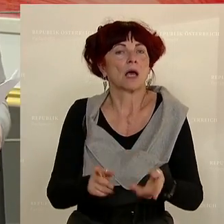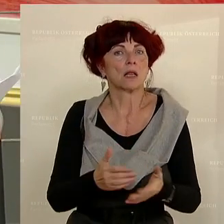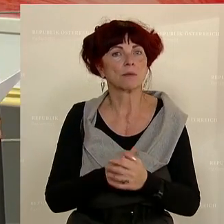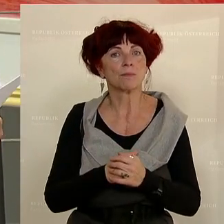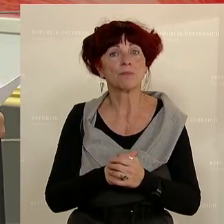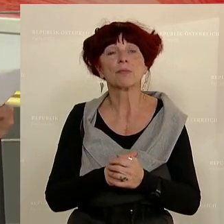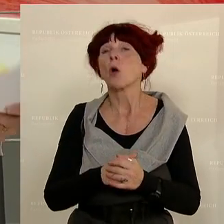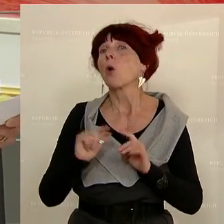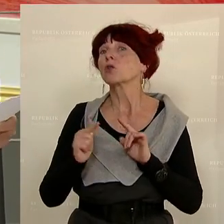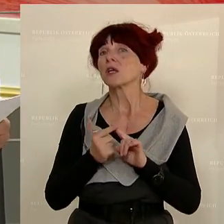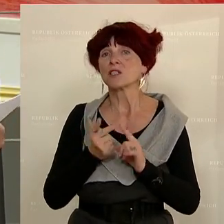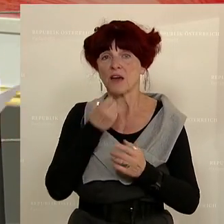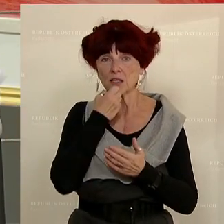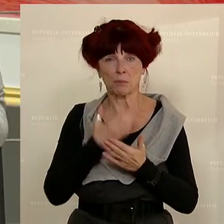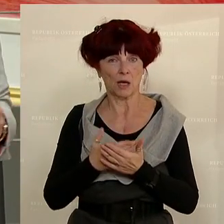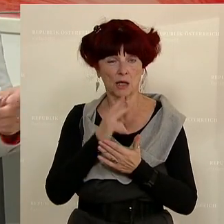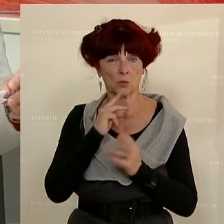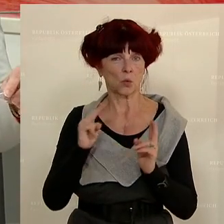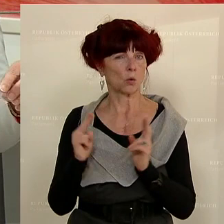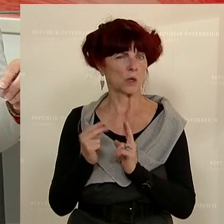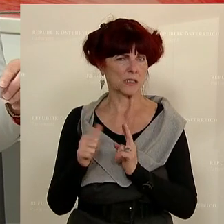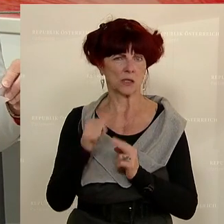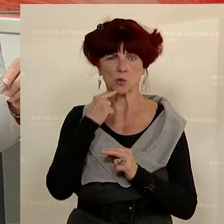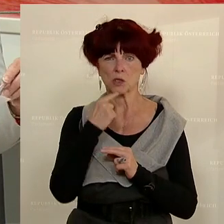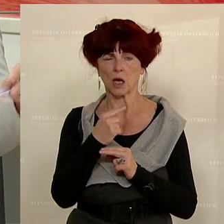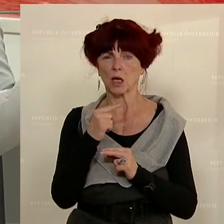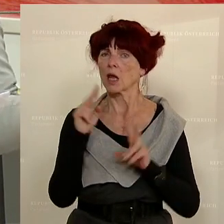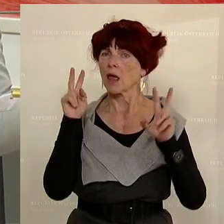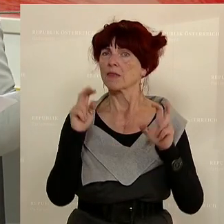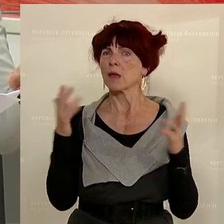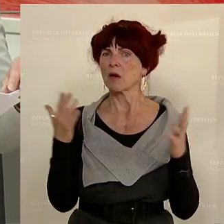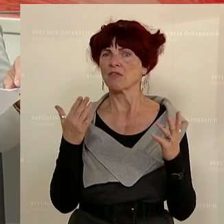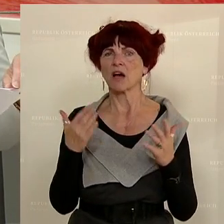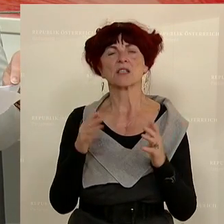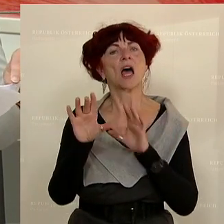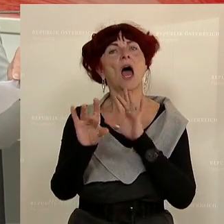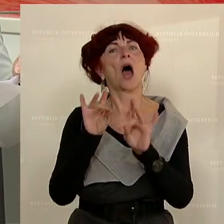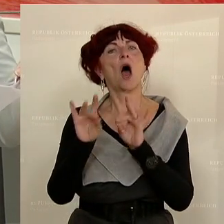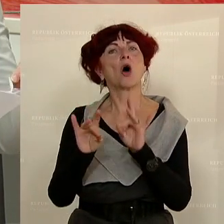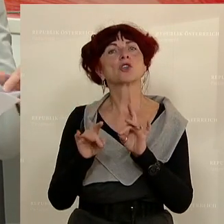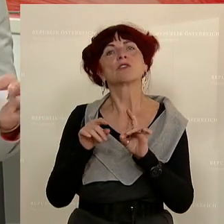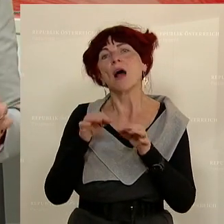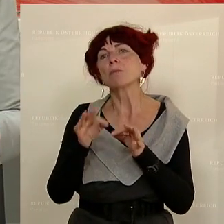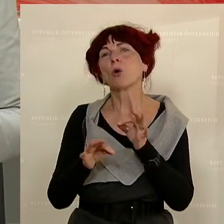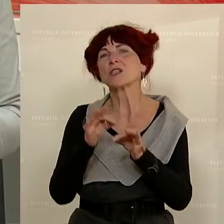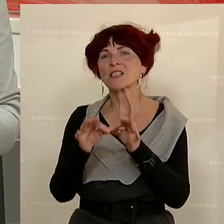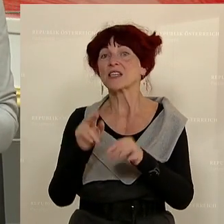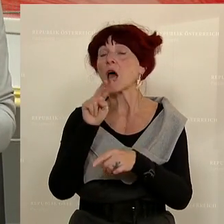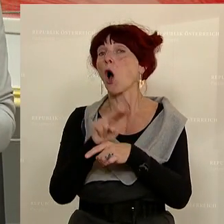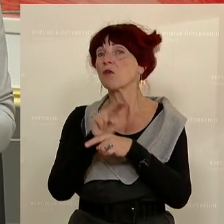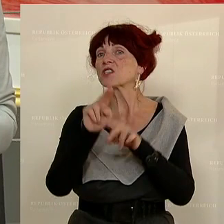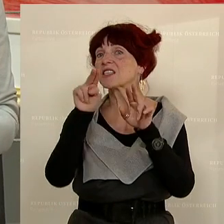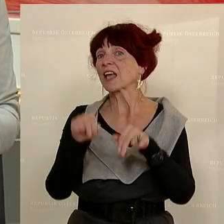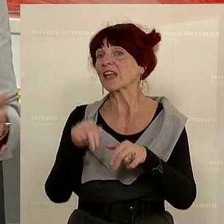Bericht möchte ich jetzt auch nur in aller Kürze sagen, da geht es um den Auswahlprozess von Aufsichtsrätinnen und Aufsichtsräten in